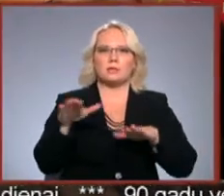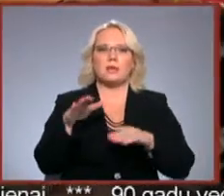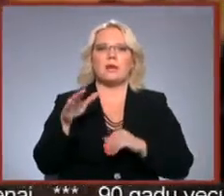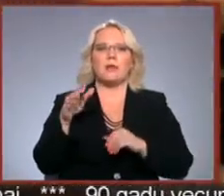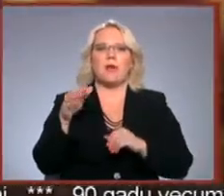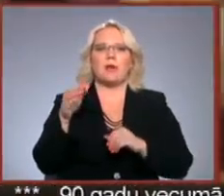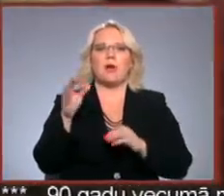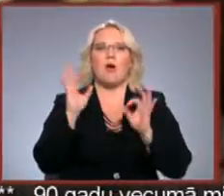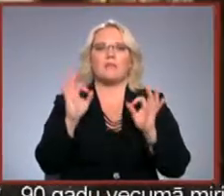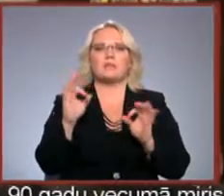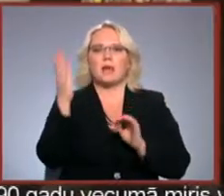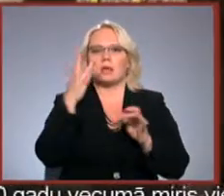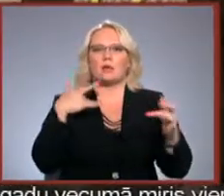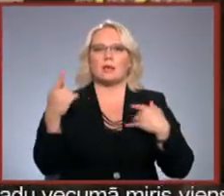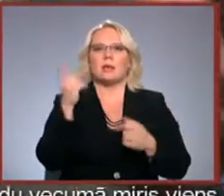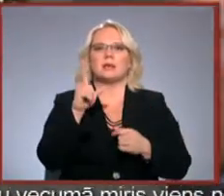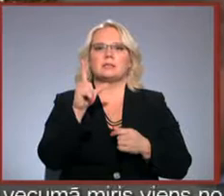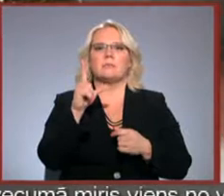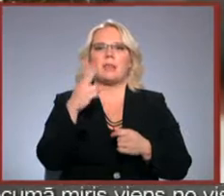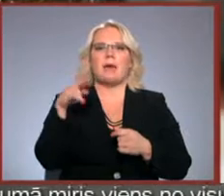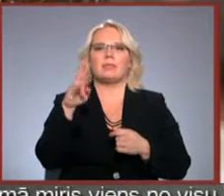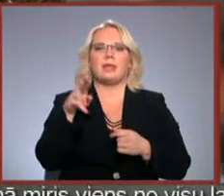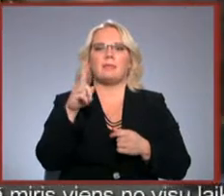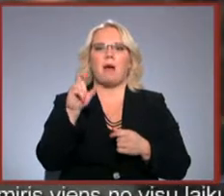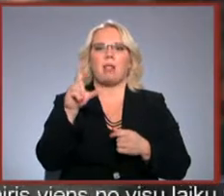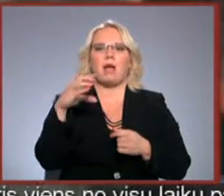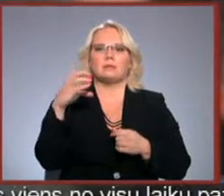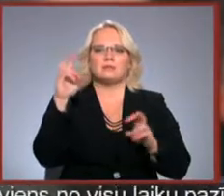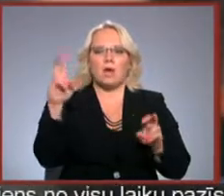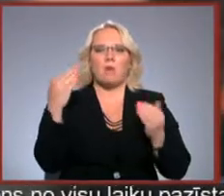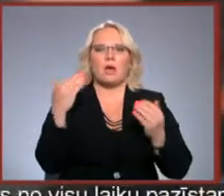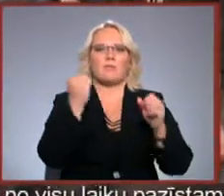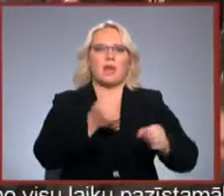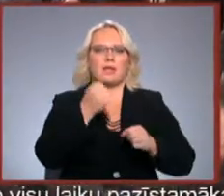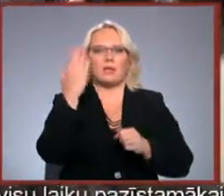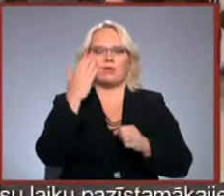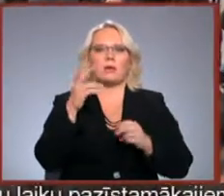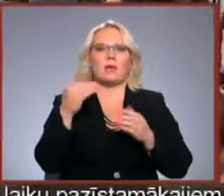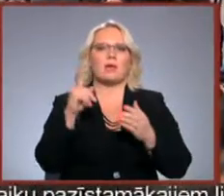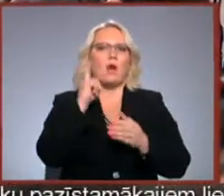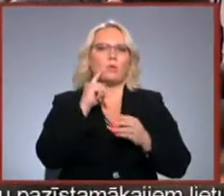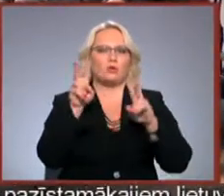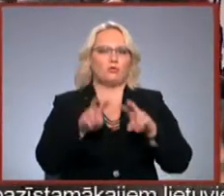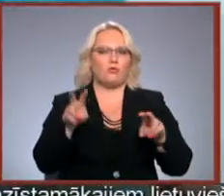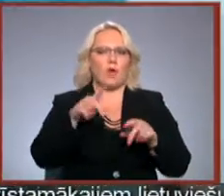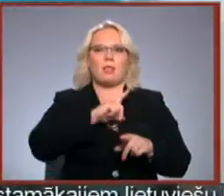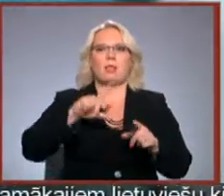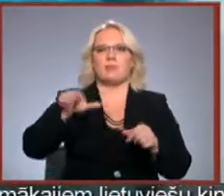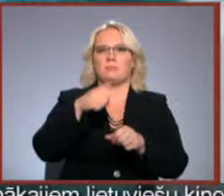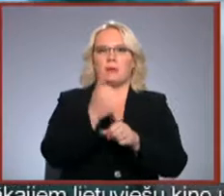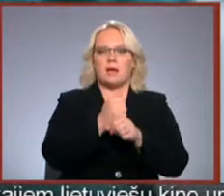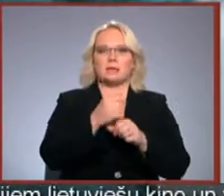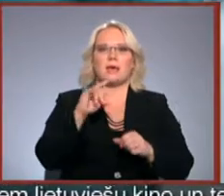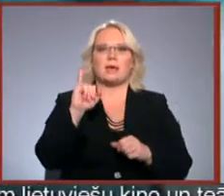cinemas oficiālais kino teatrs Splendid Palas, tagad Venecijas kino festivālā veido jauniešu žūrī. Latvijas pārstāvi Ieva